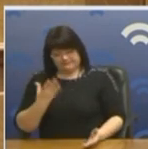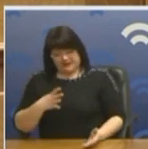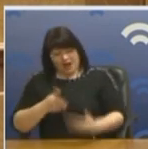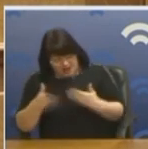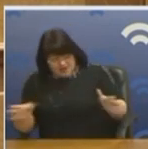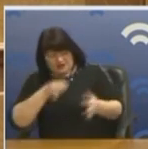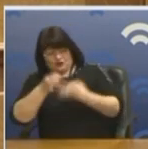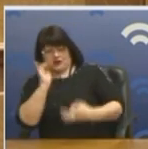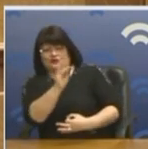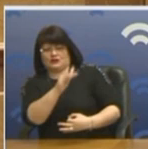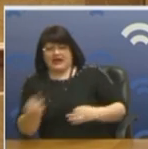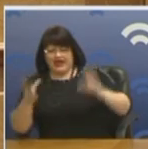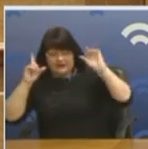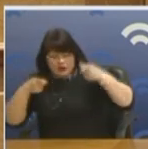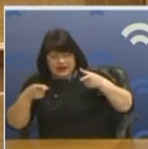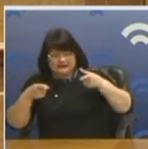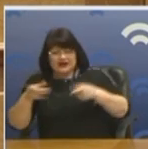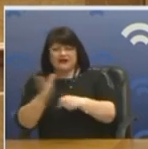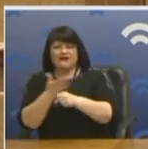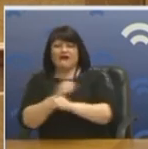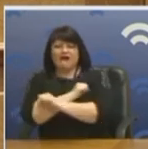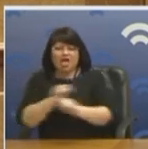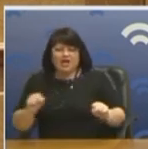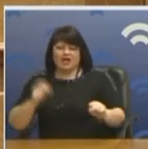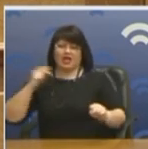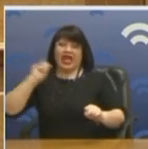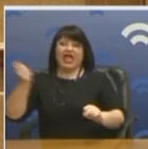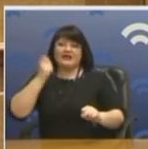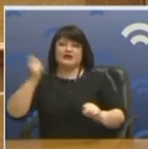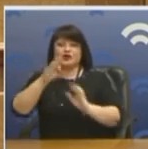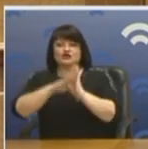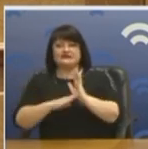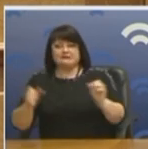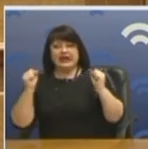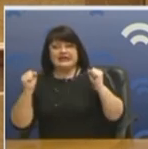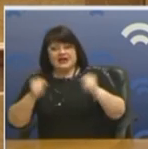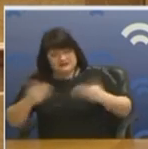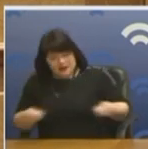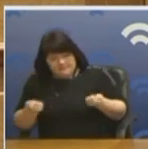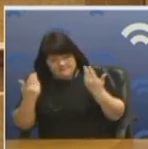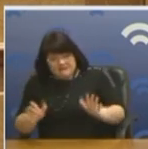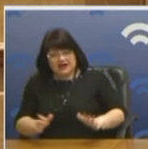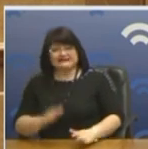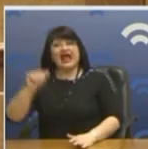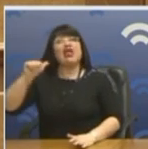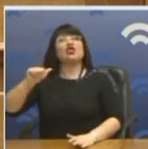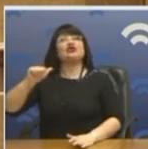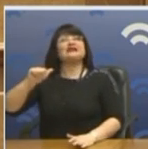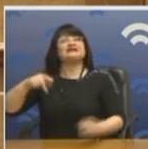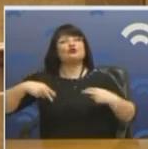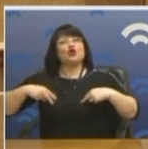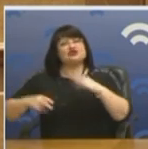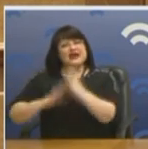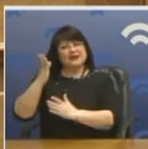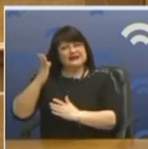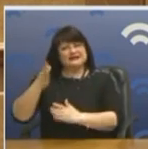στην Νέα Δημοκρατία, να αποδομήσετε το Εθνικό Σύστημα Υγείας. Το πράξατε. Το κάνατε πράξη. Άκουγα τον φίλο μου τον Άδων Ιδέων εδώ που έλεγε ότι μην